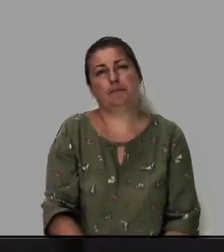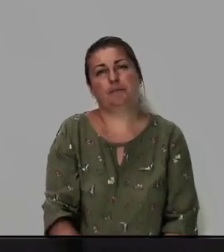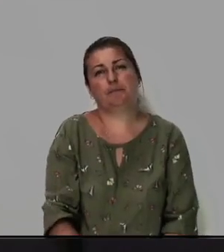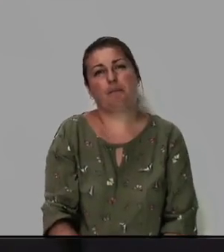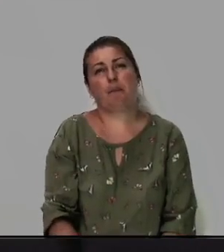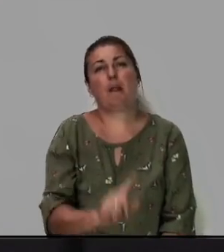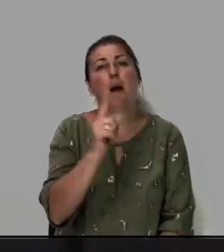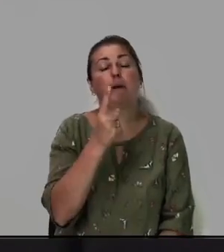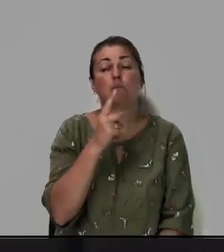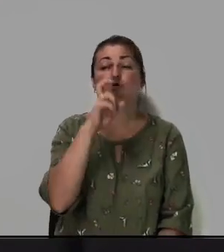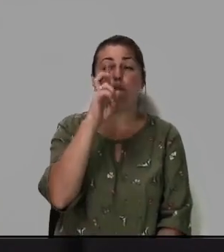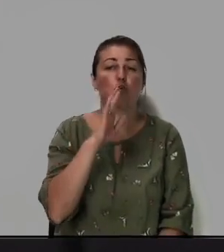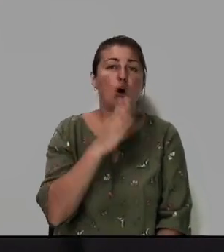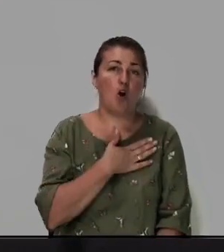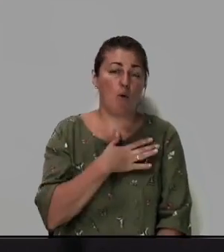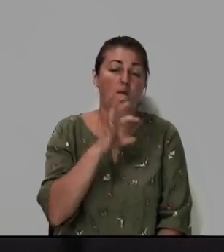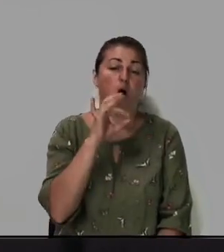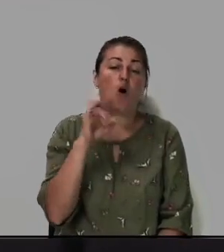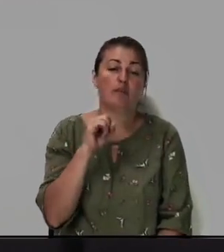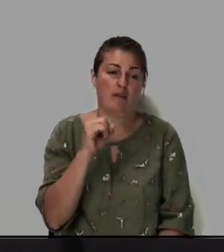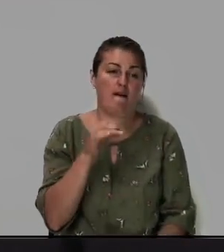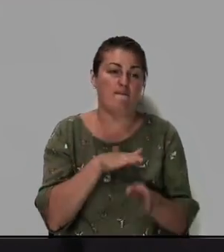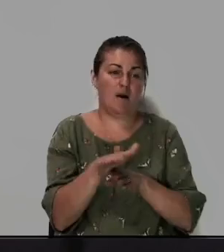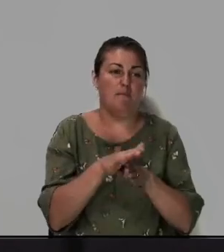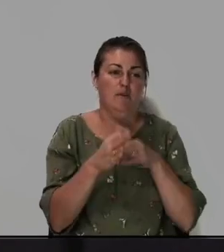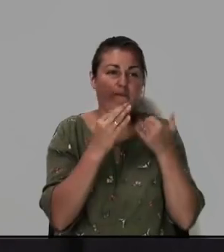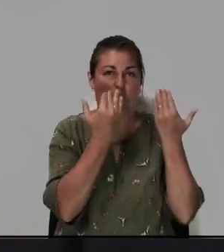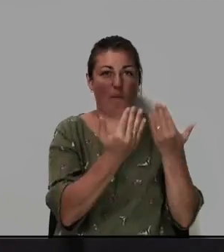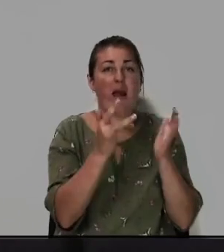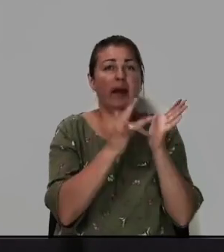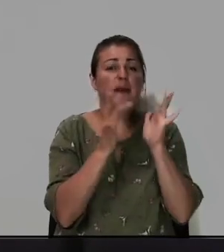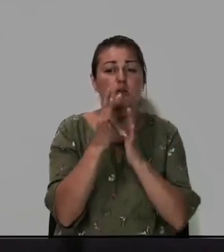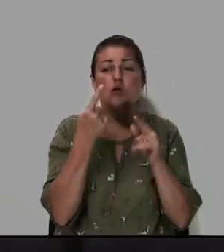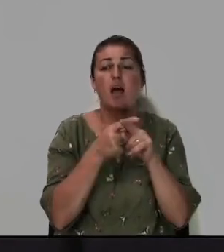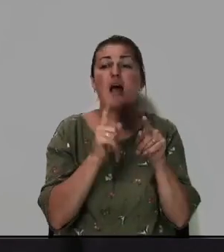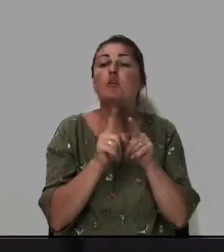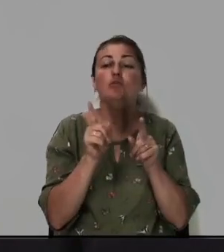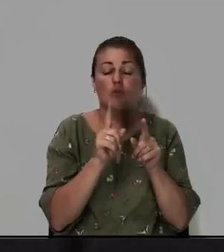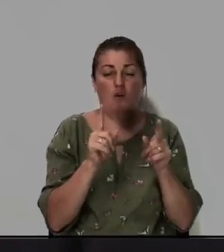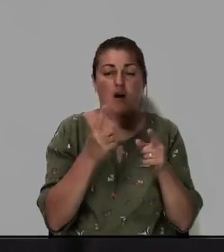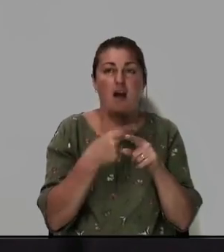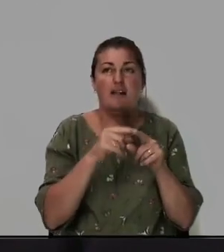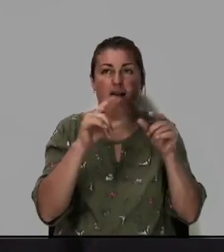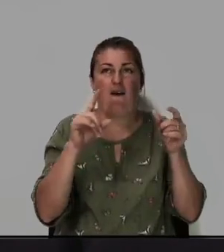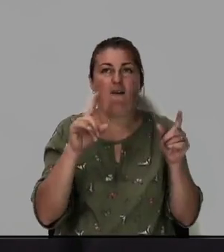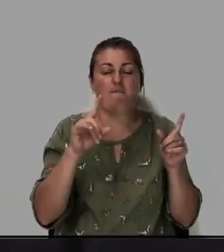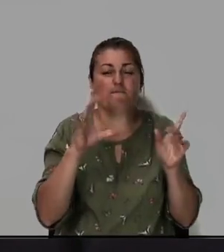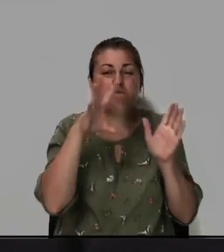потому что Божья любовь, она воплотилась в Нем. Иисус это воплощение Божьей любви.